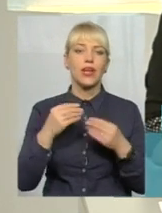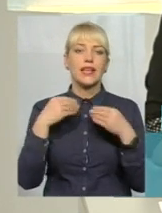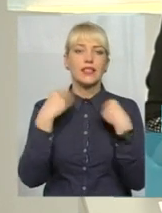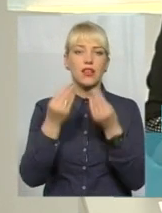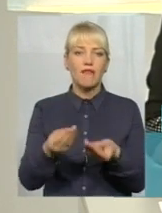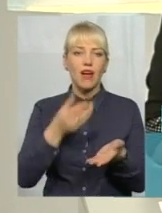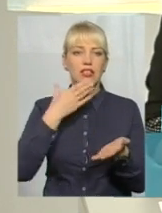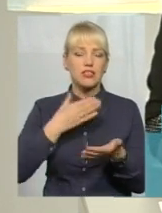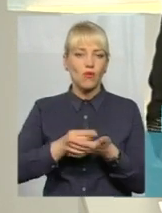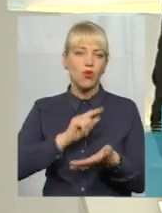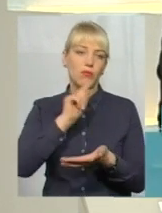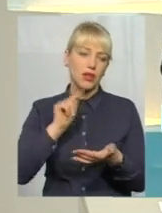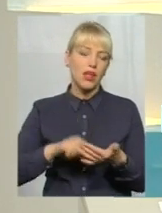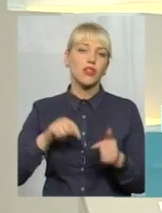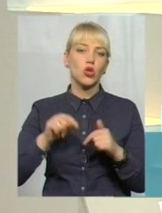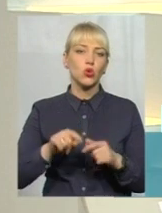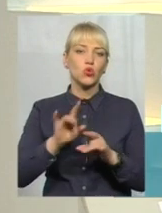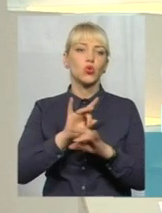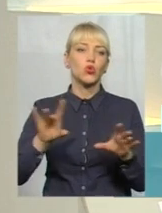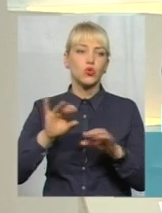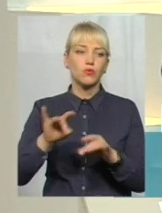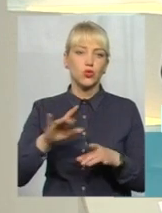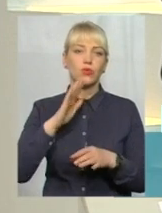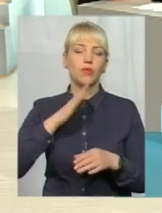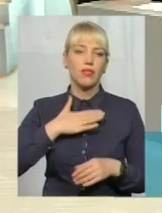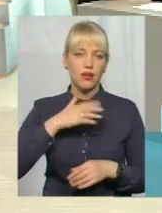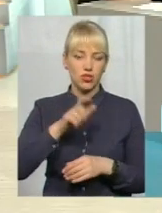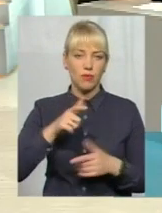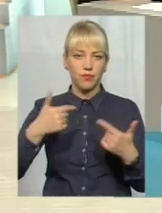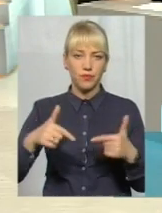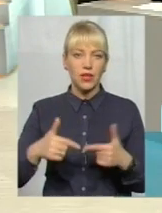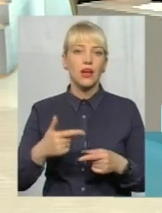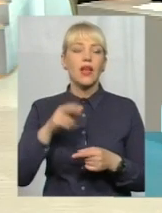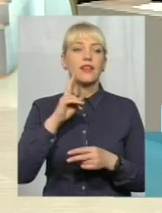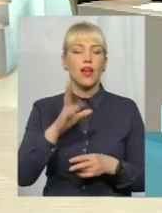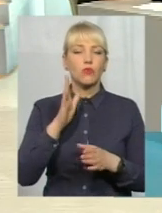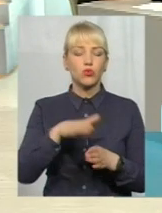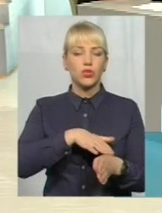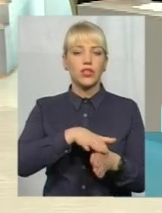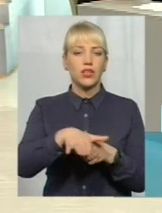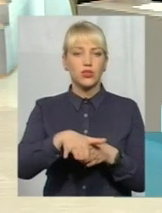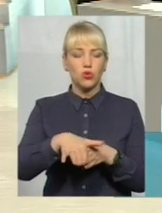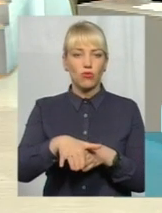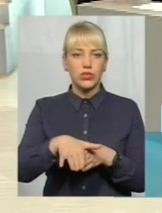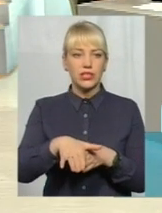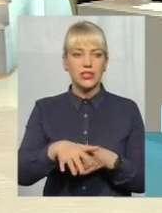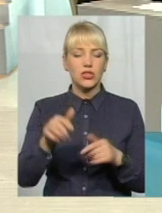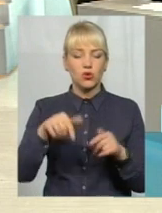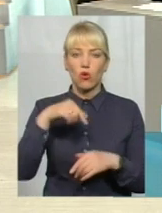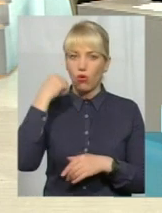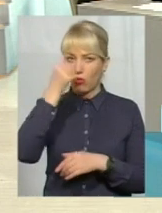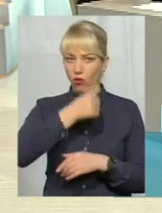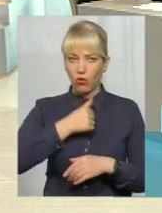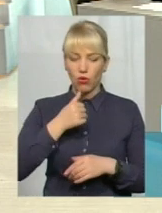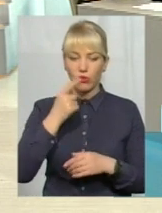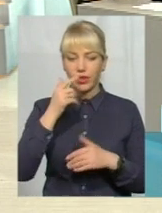питання і ми озвучимо їх тут нашим спікерам у прямому ефірі. Отож, все ж таки, як буде реалізовуватись цього року?